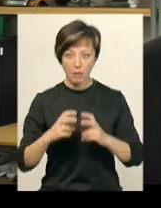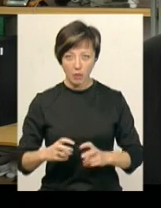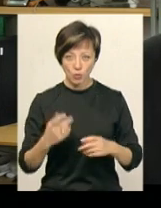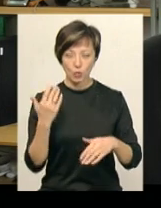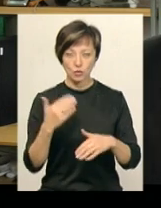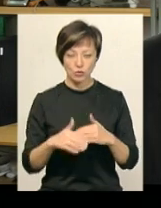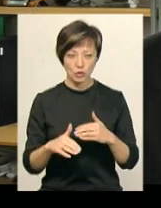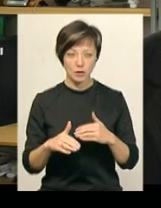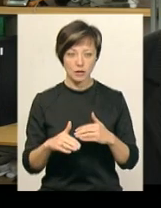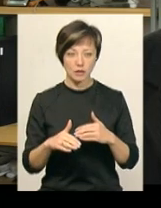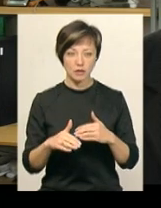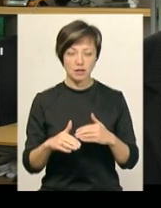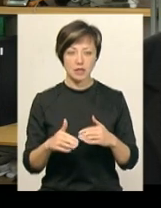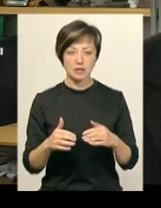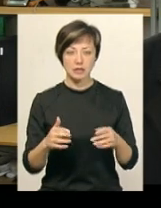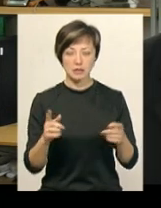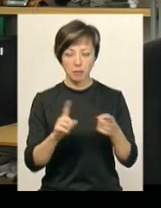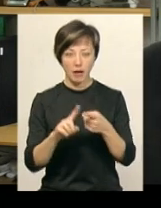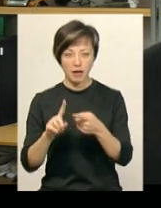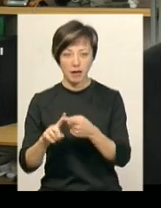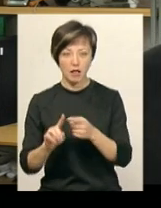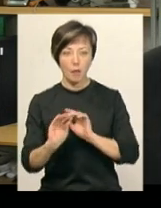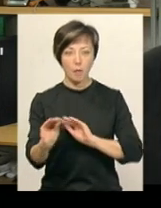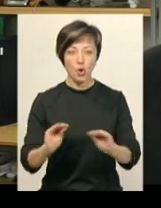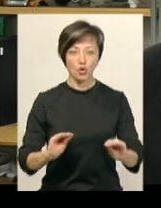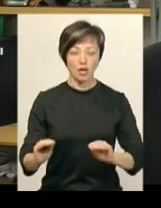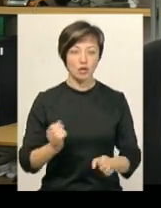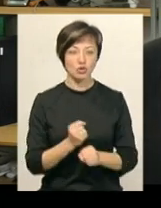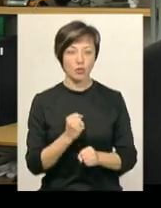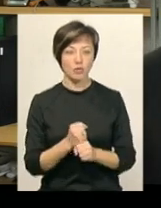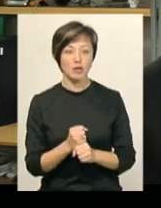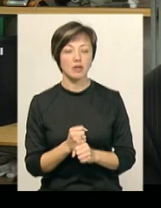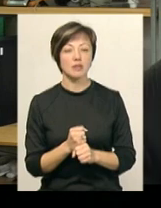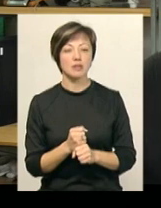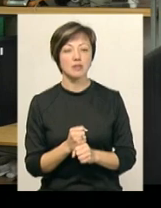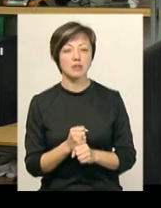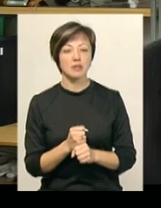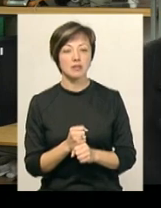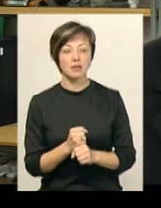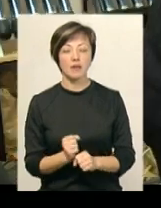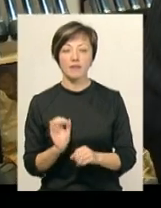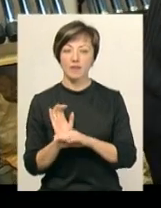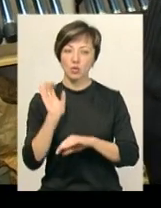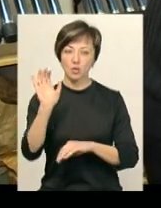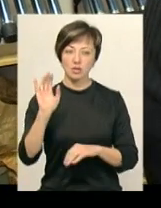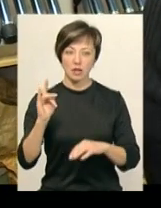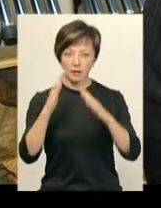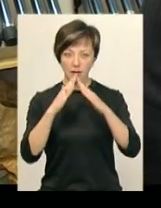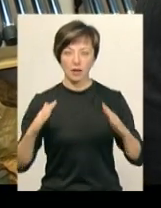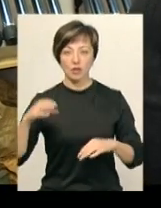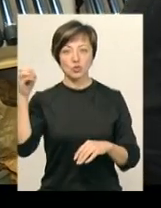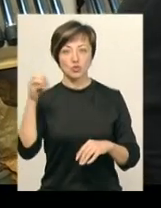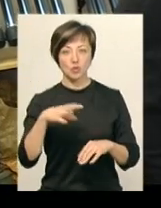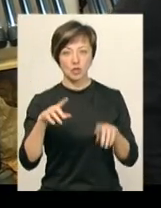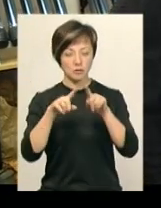спаяли, монтаж робили, вивносили на кришу. Сонячні пластини